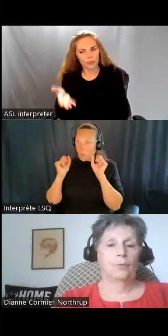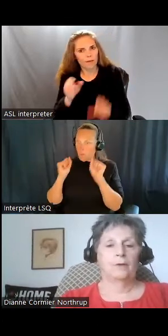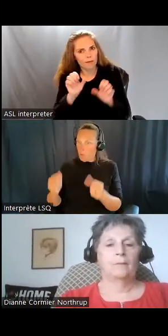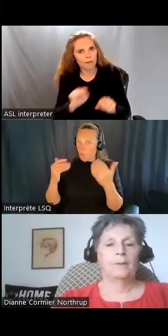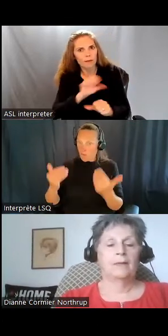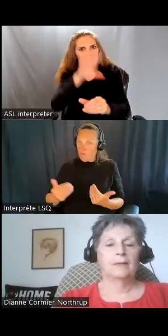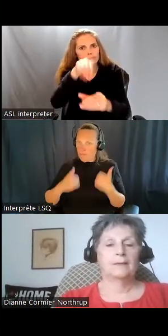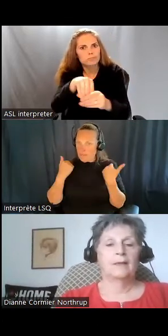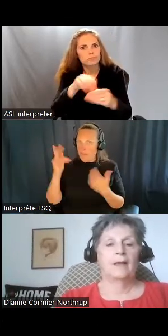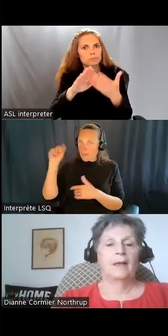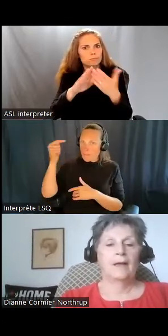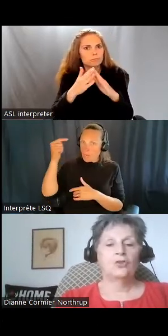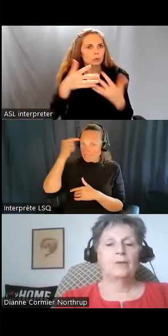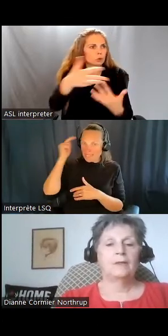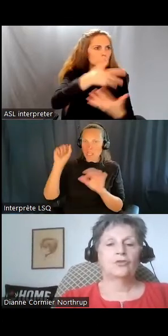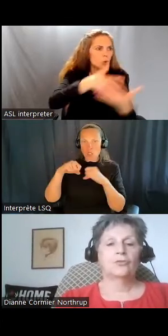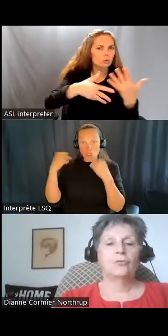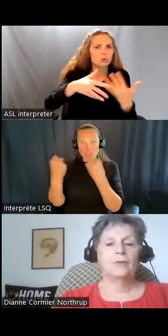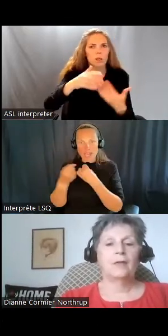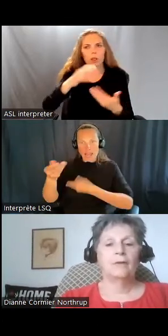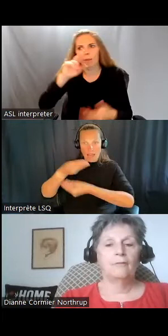communauté. Et ça, c'est tellement important